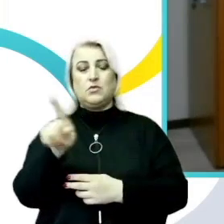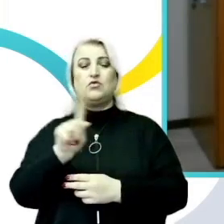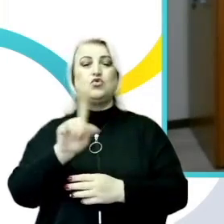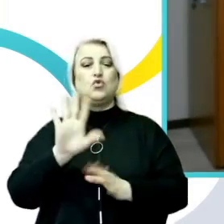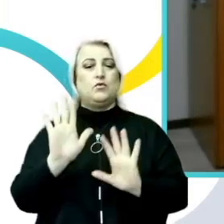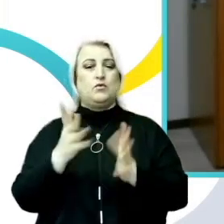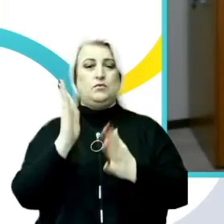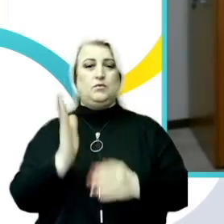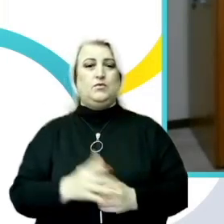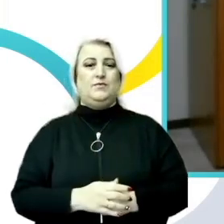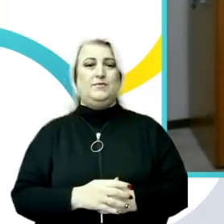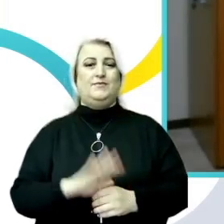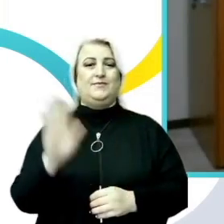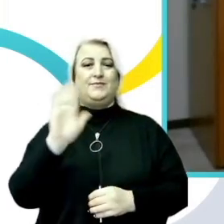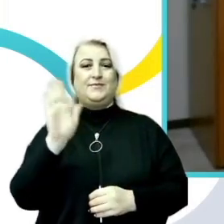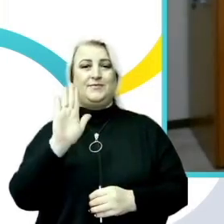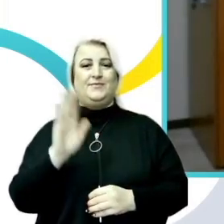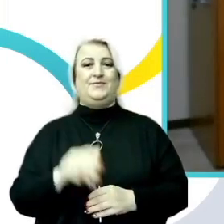Vă zic o zi bună și succes!